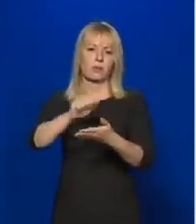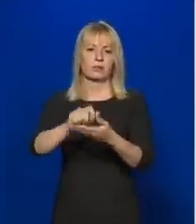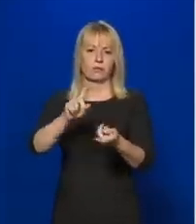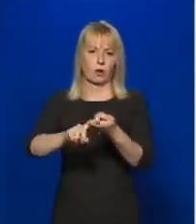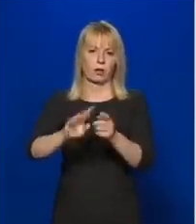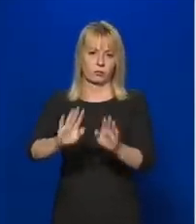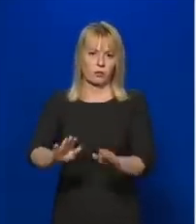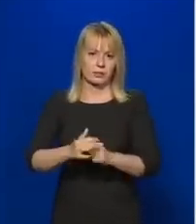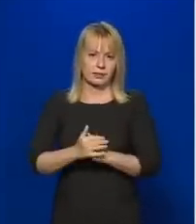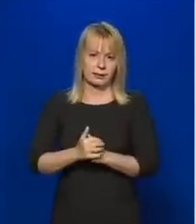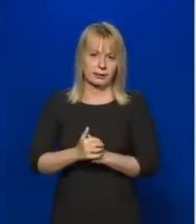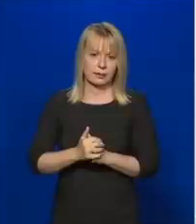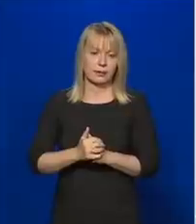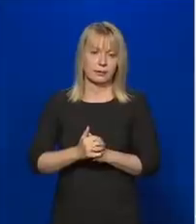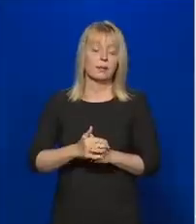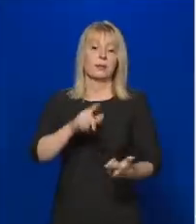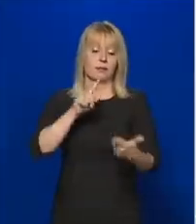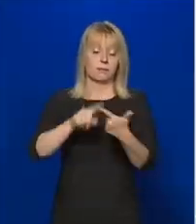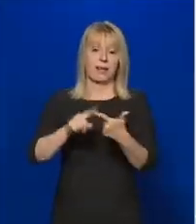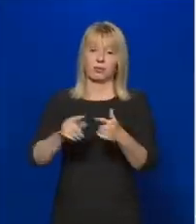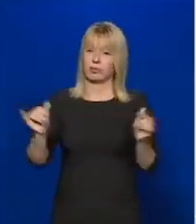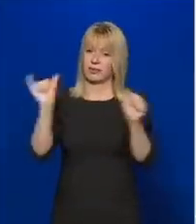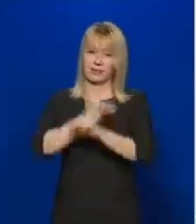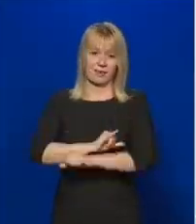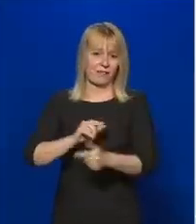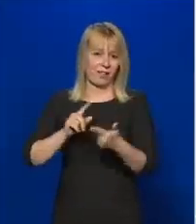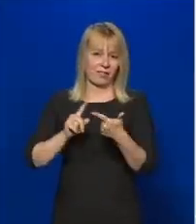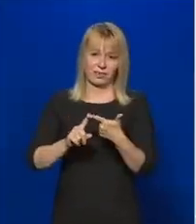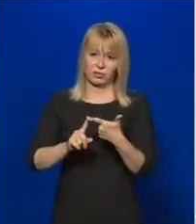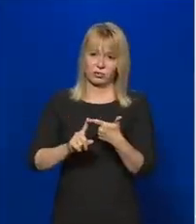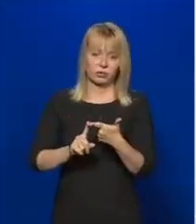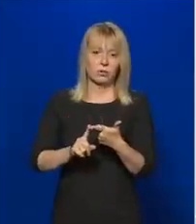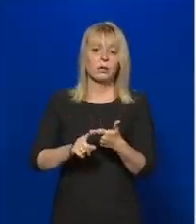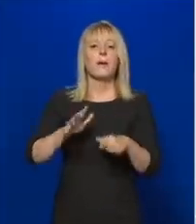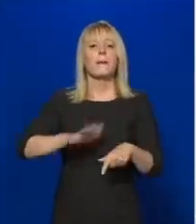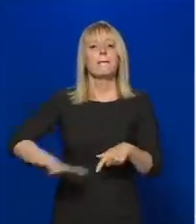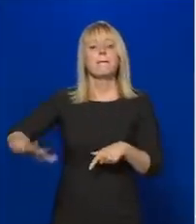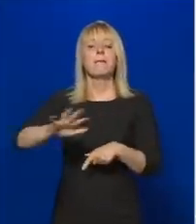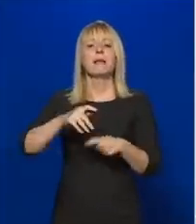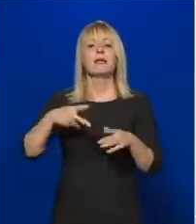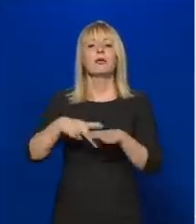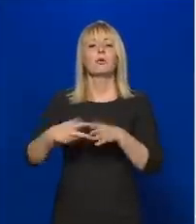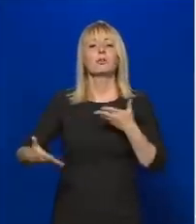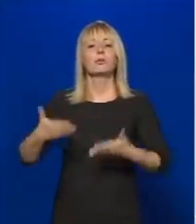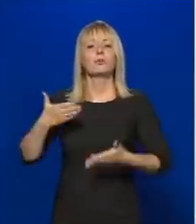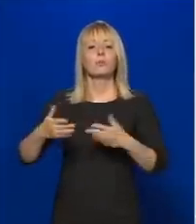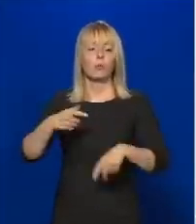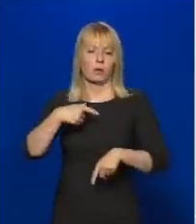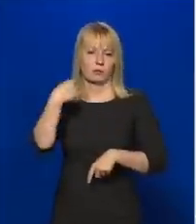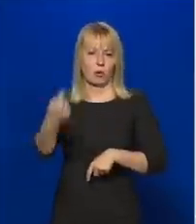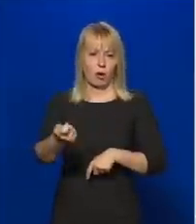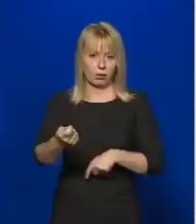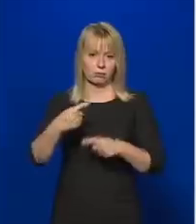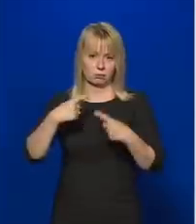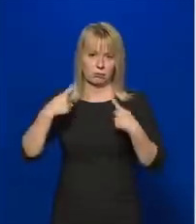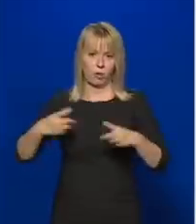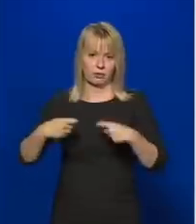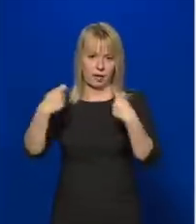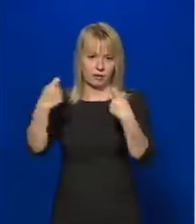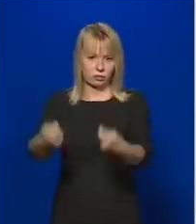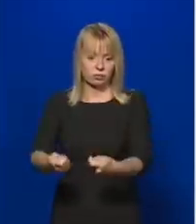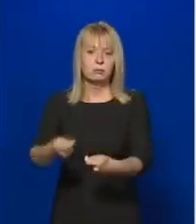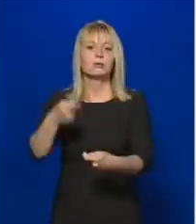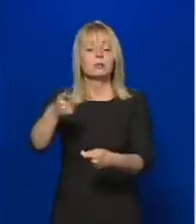vonatkozik. A második fontos tévedés, hogy miután a megyei közgyűlésnek ad hatáskört, csak és kizárólag